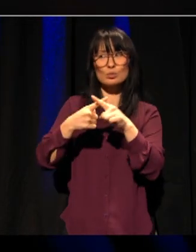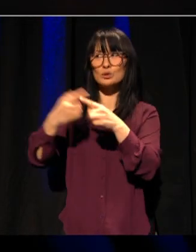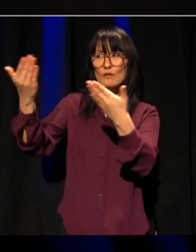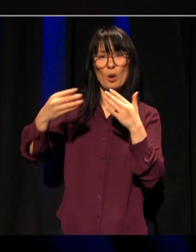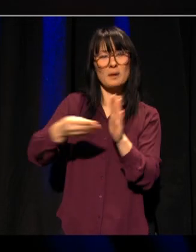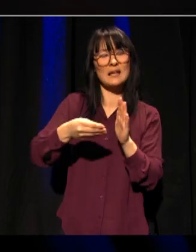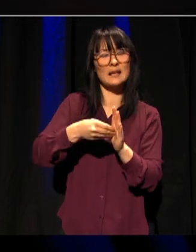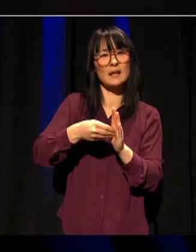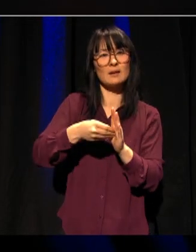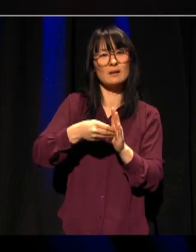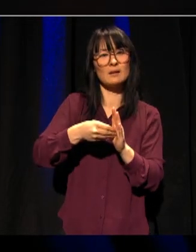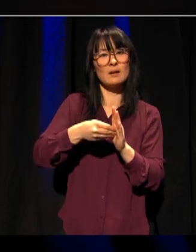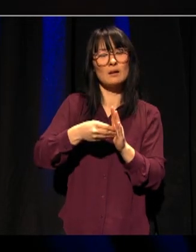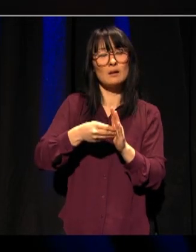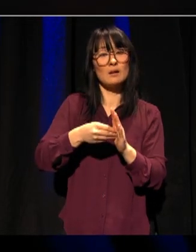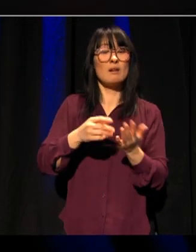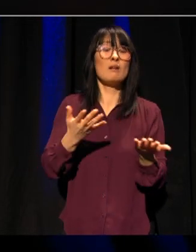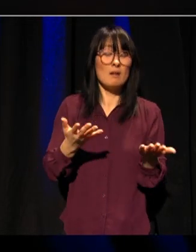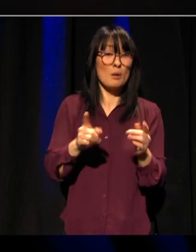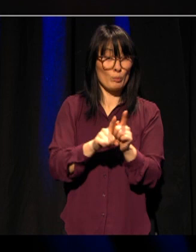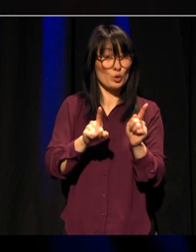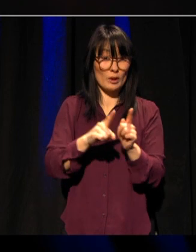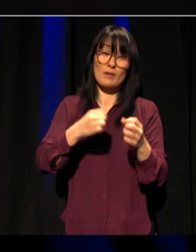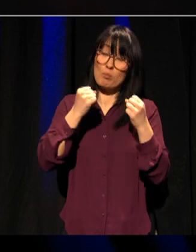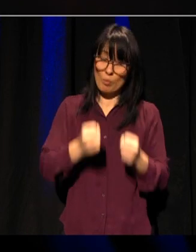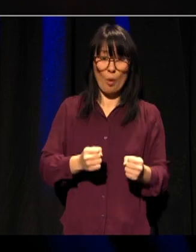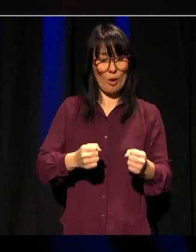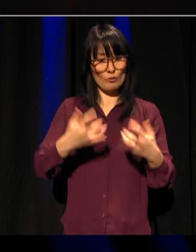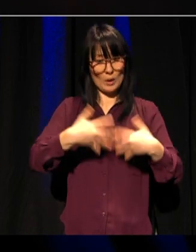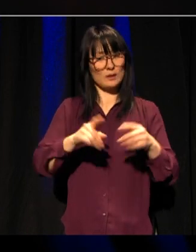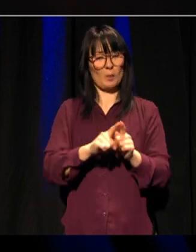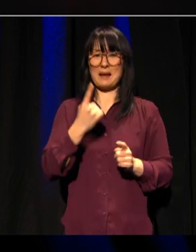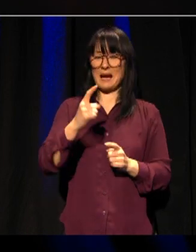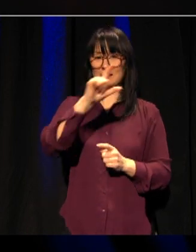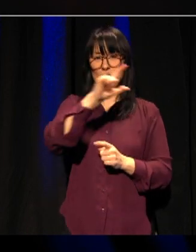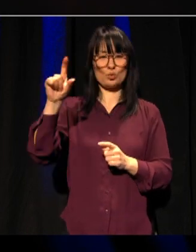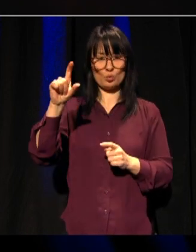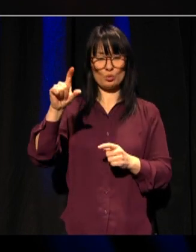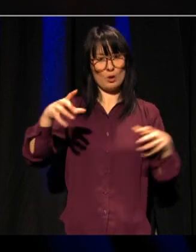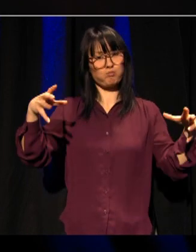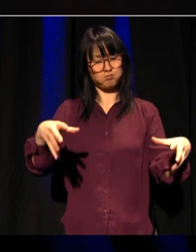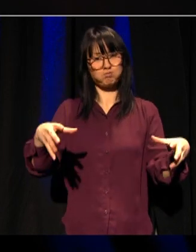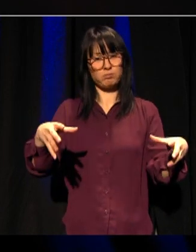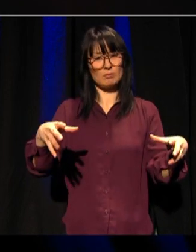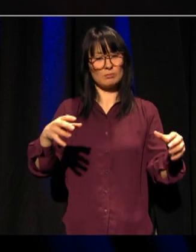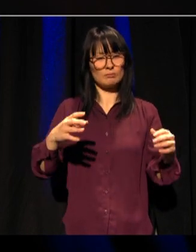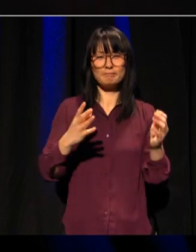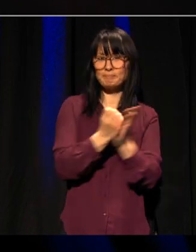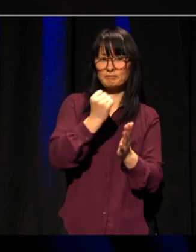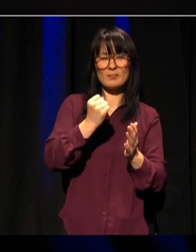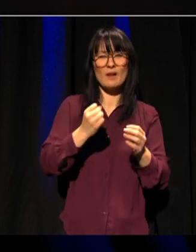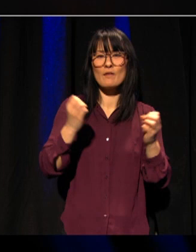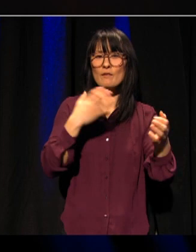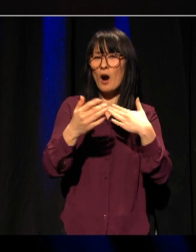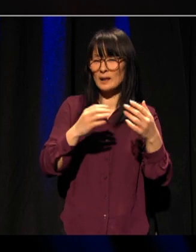Det krever at vi faktisk opererer som en institusjon og utnytter de faglige synergiene